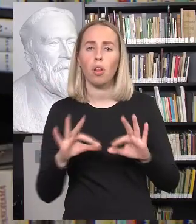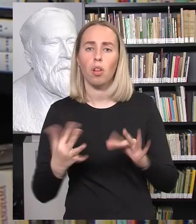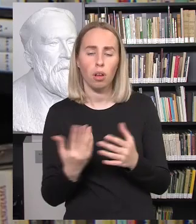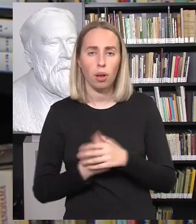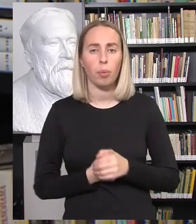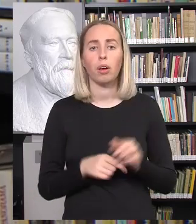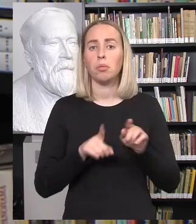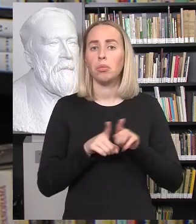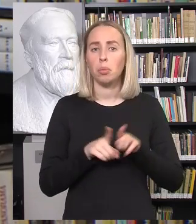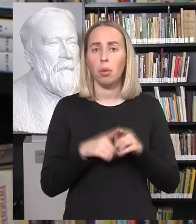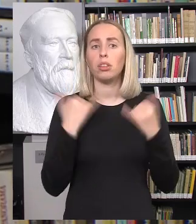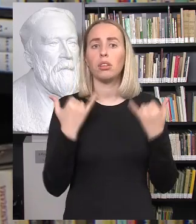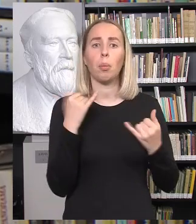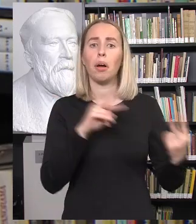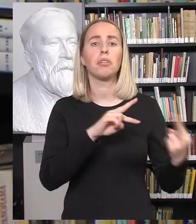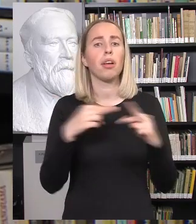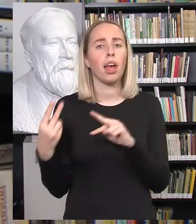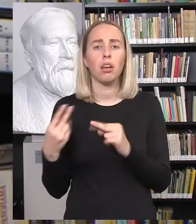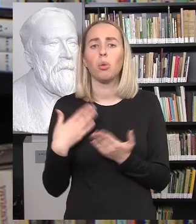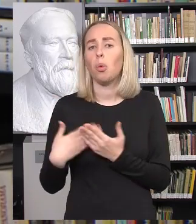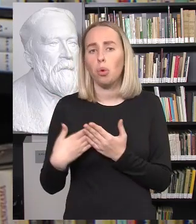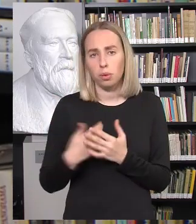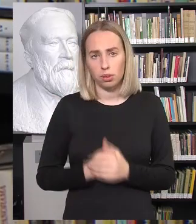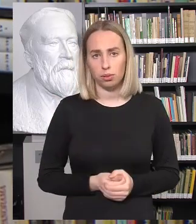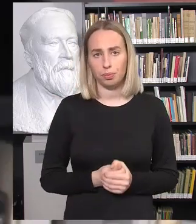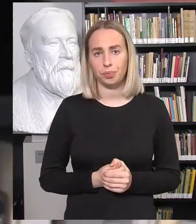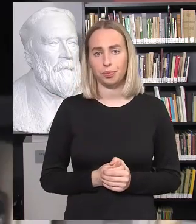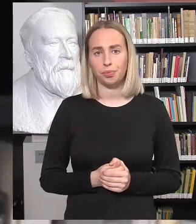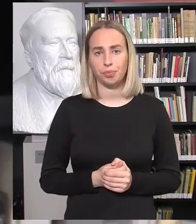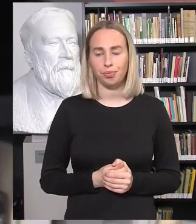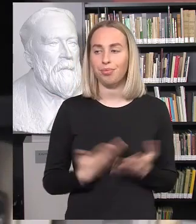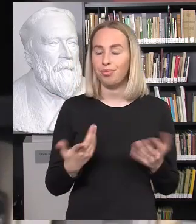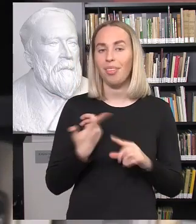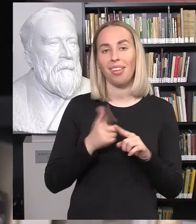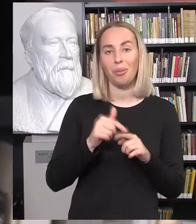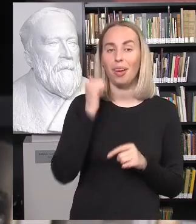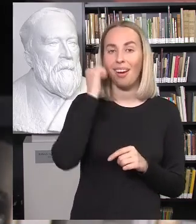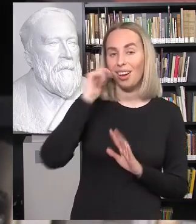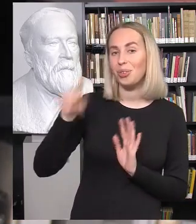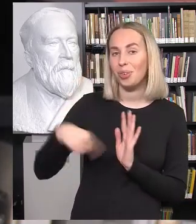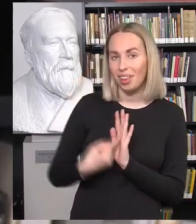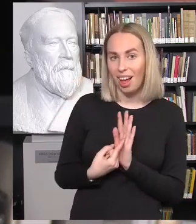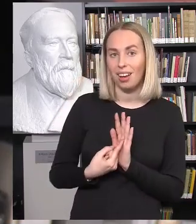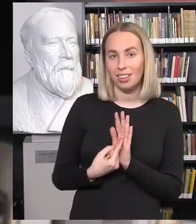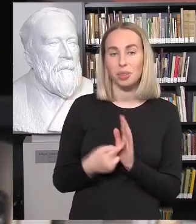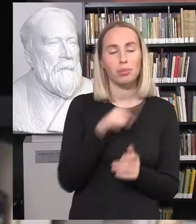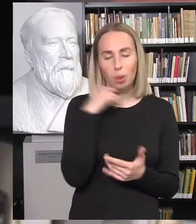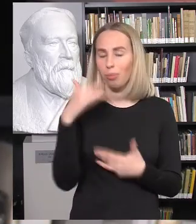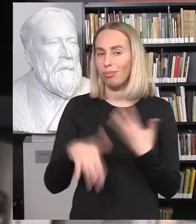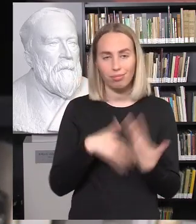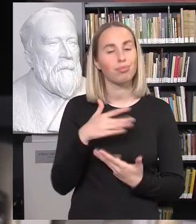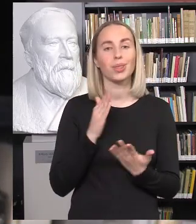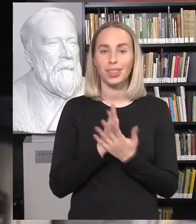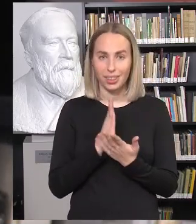šiuo metu vyksta jų pakeitimas, ko siekiama tais pakeitimais. Labai ačiū už klausimą, tikrai daug painiavos. Ir ne, tai,